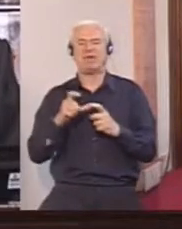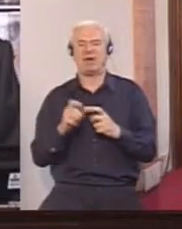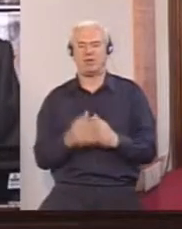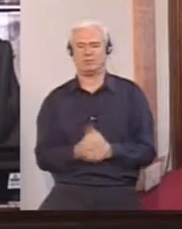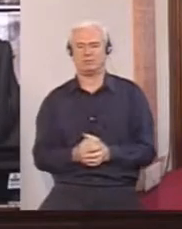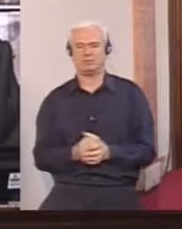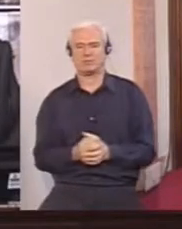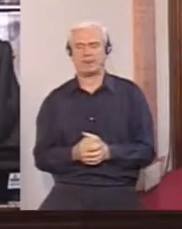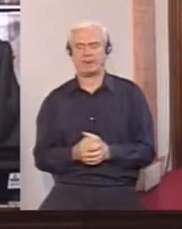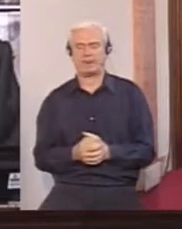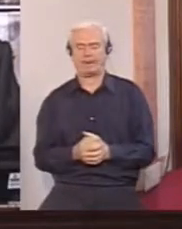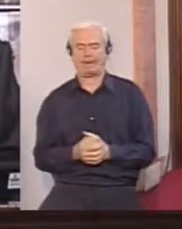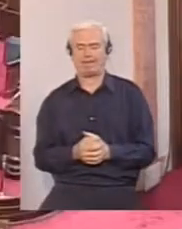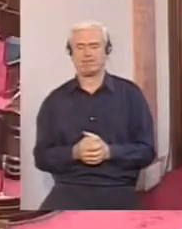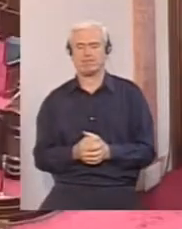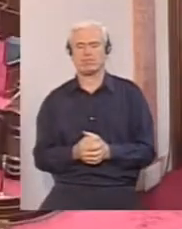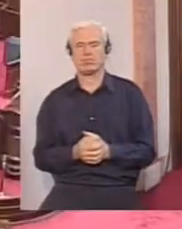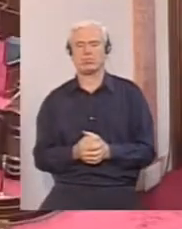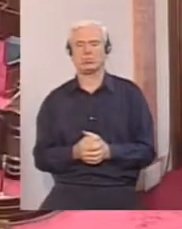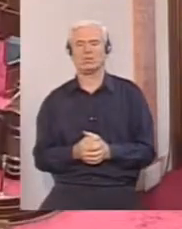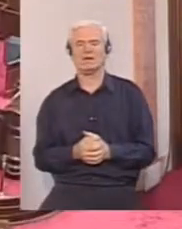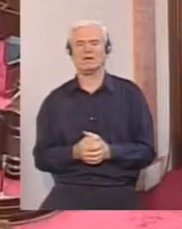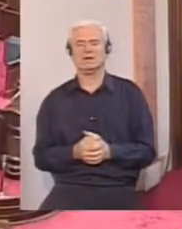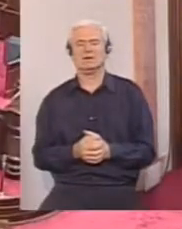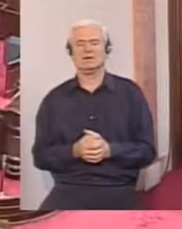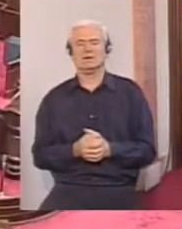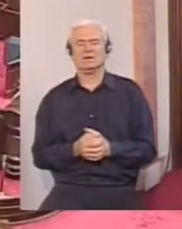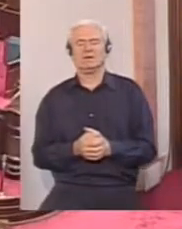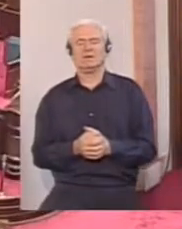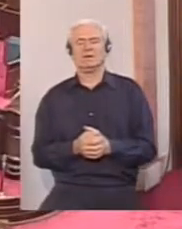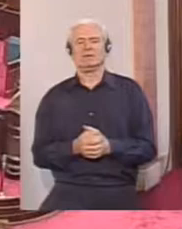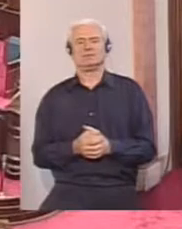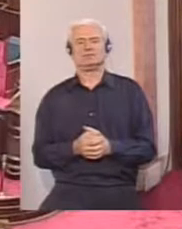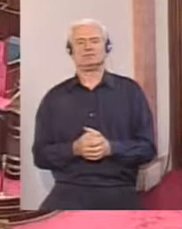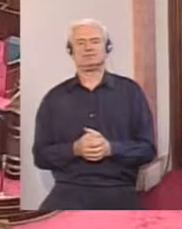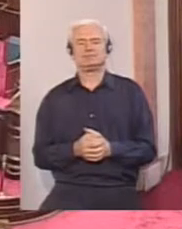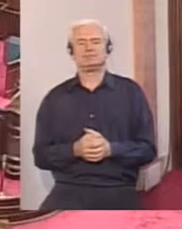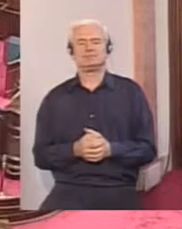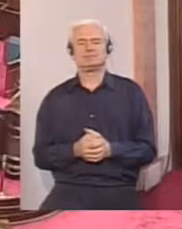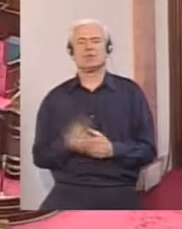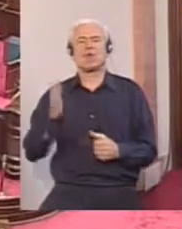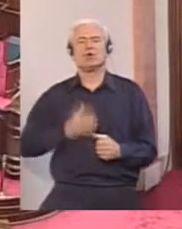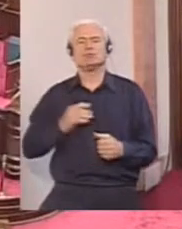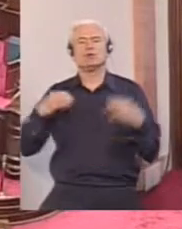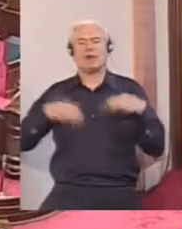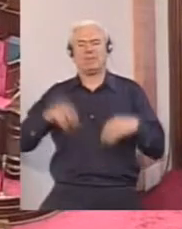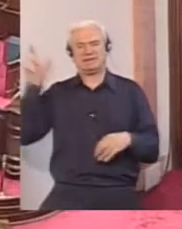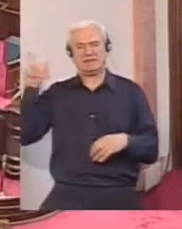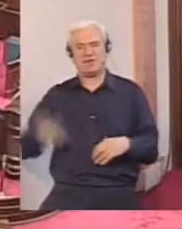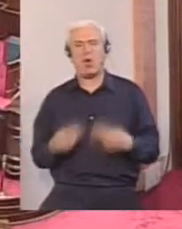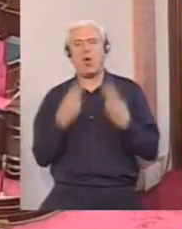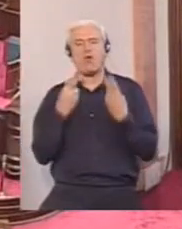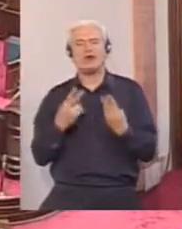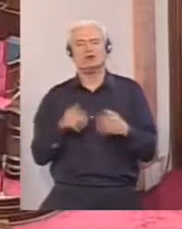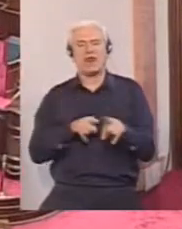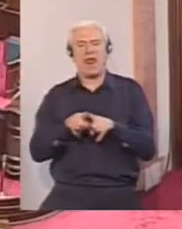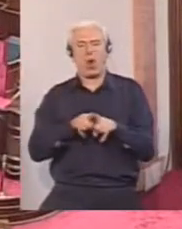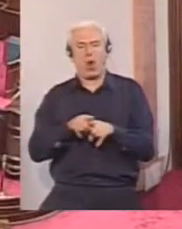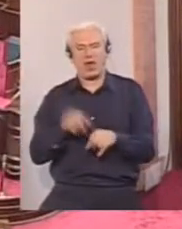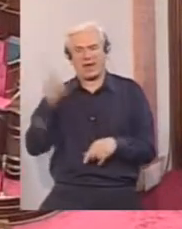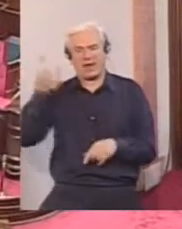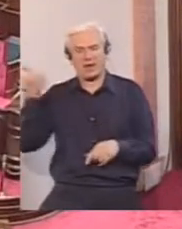Koristit ću vreme ovlašenog predstavnika. Izvolite. Hvala lepo, gospodine predsedaveći, uvažene kolege.